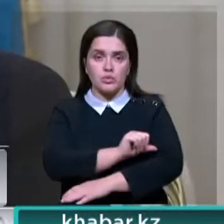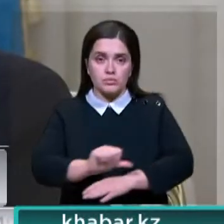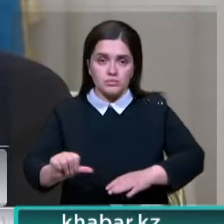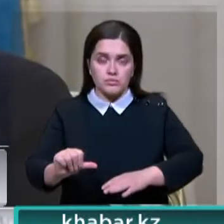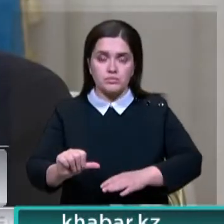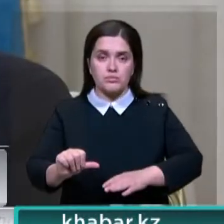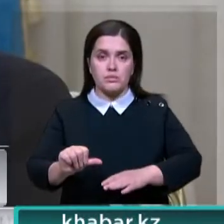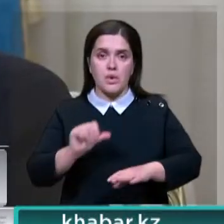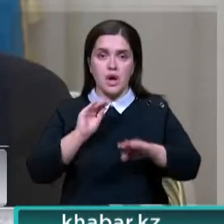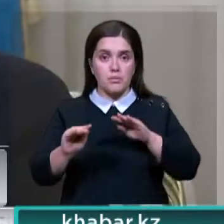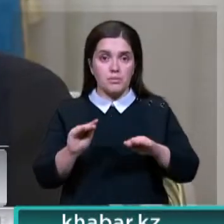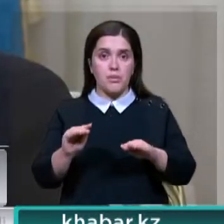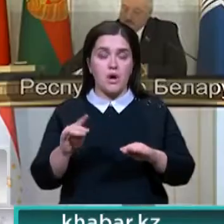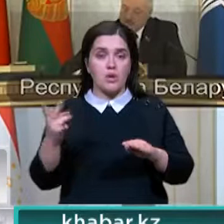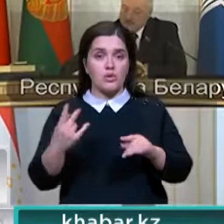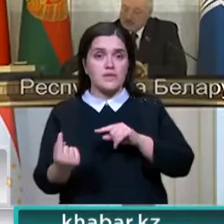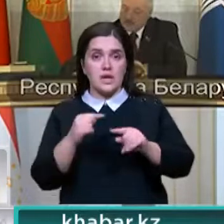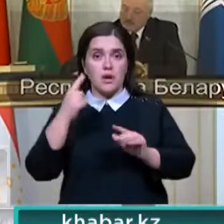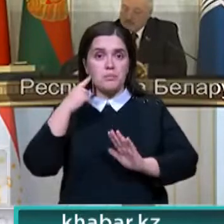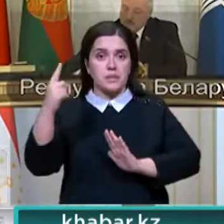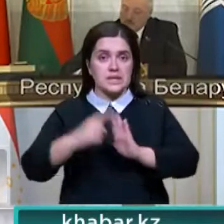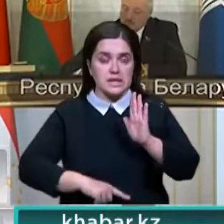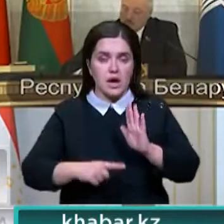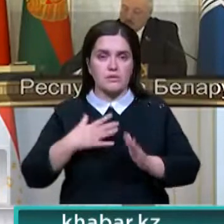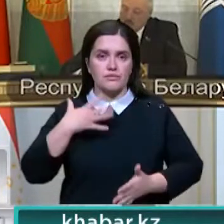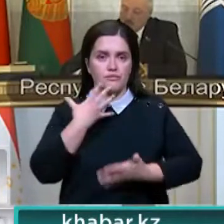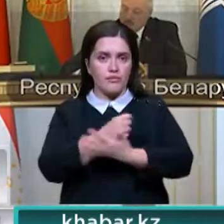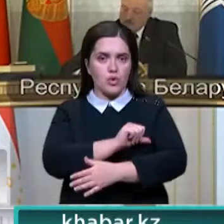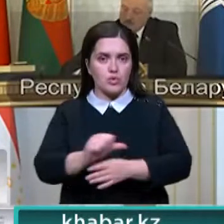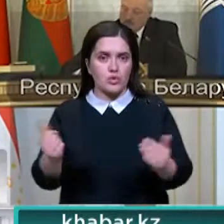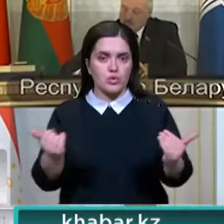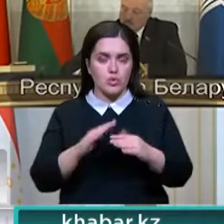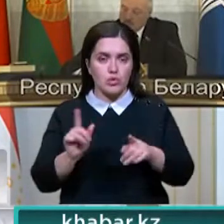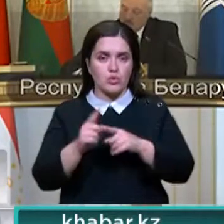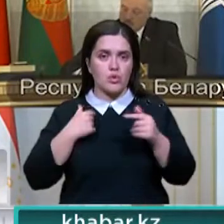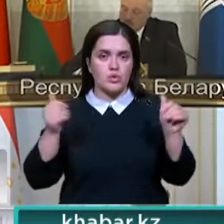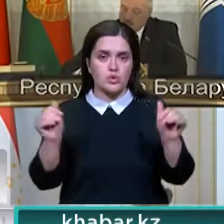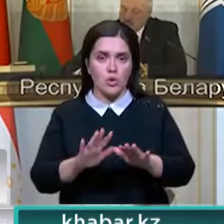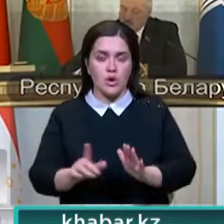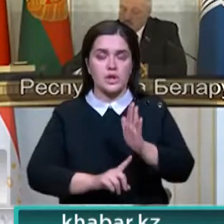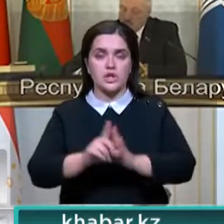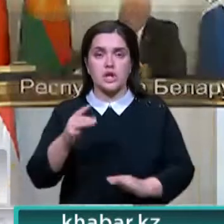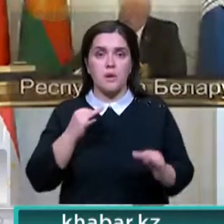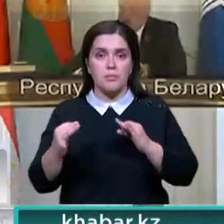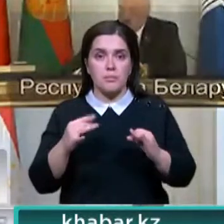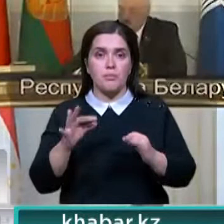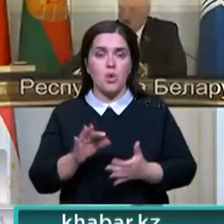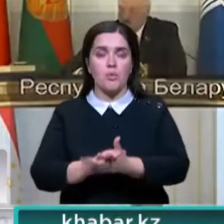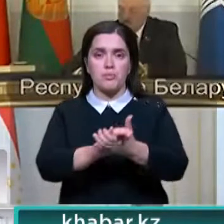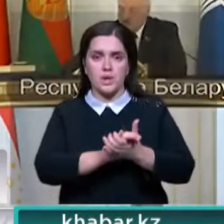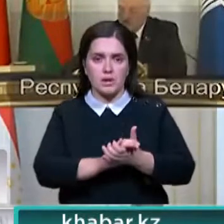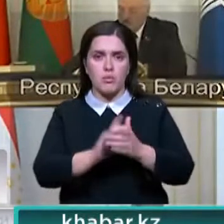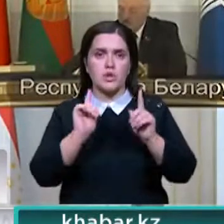взаимного признания территориальной целостности и готовы также начать переговоры по мирному